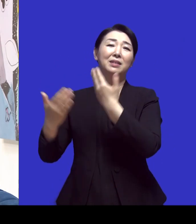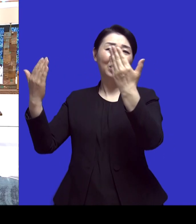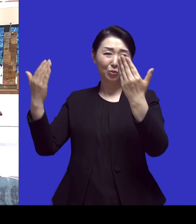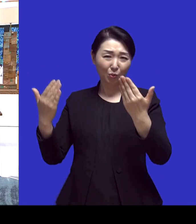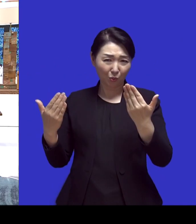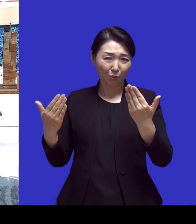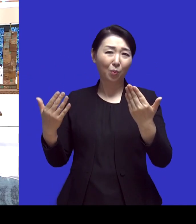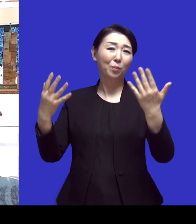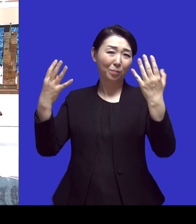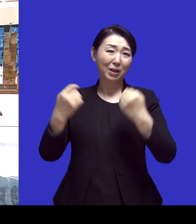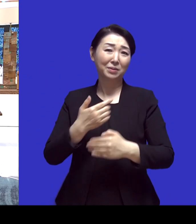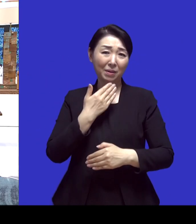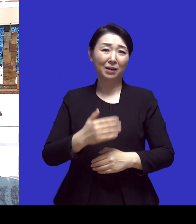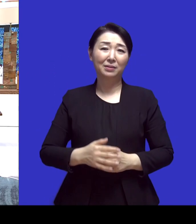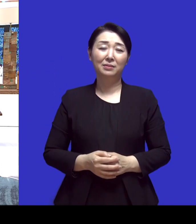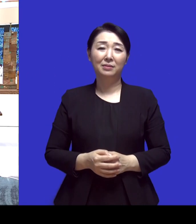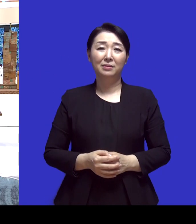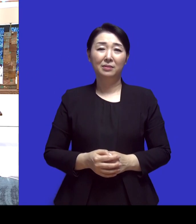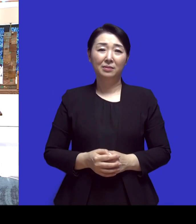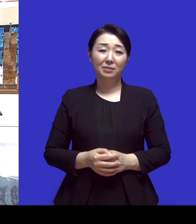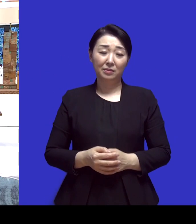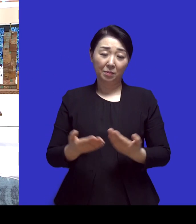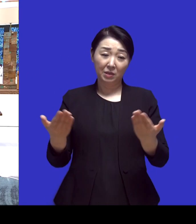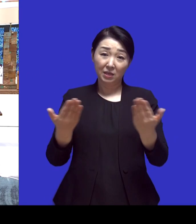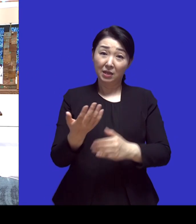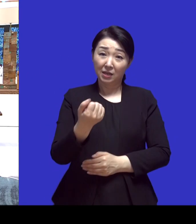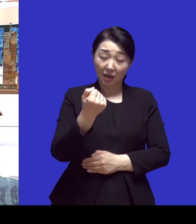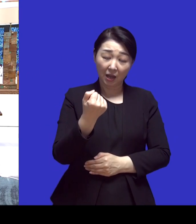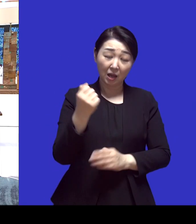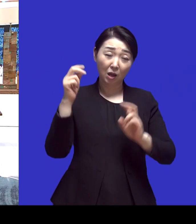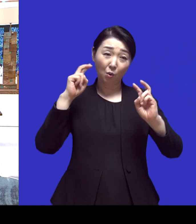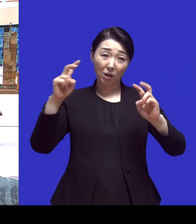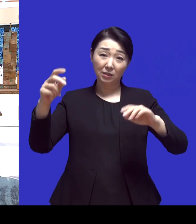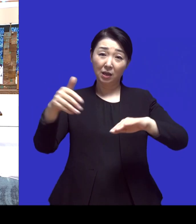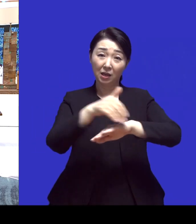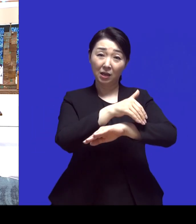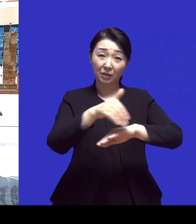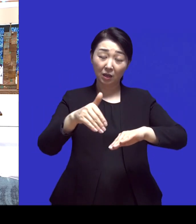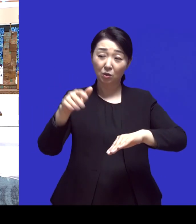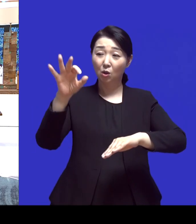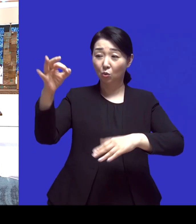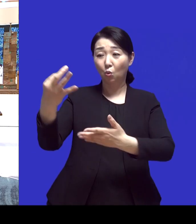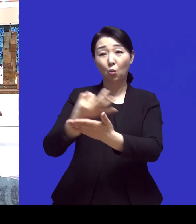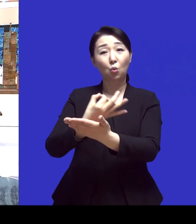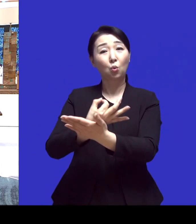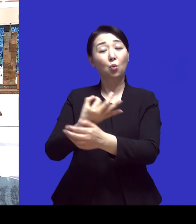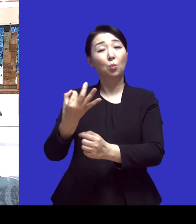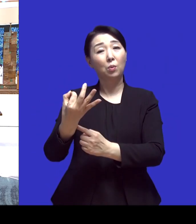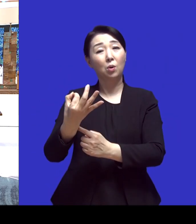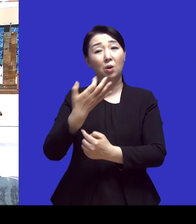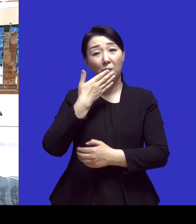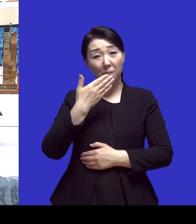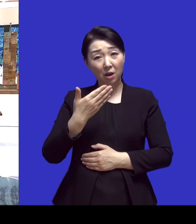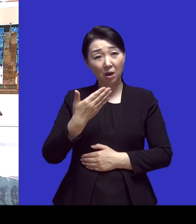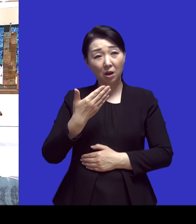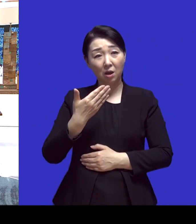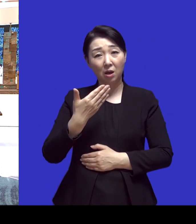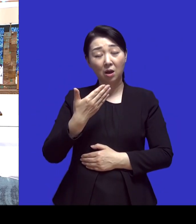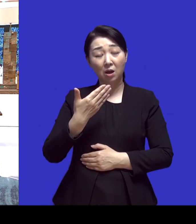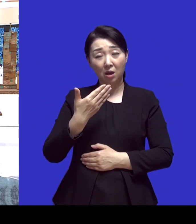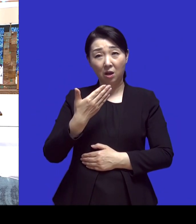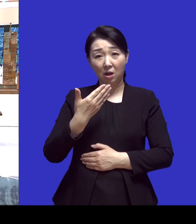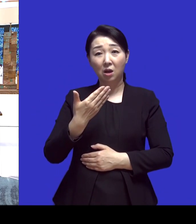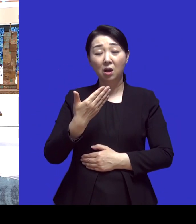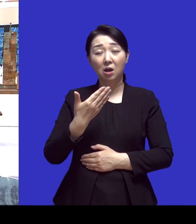네 자압을 얻거나 직장을 얻거나 돈 버는 것을 할 수 있다는 마음이 어느 정도